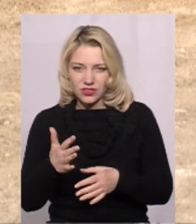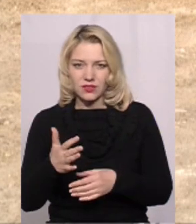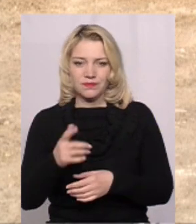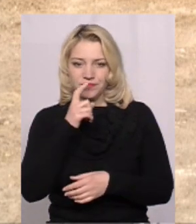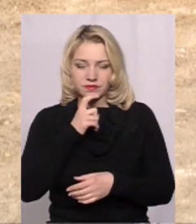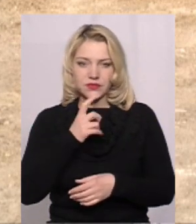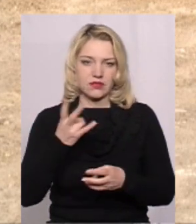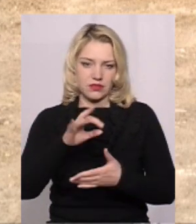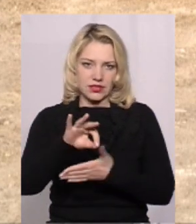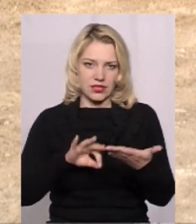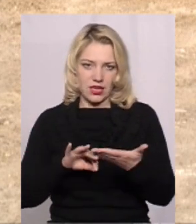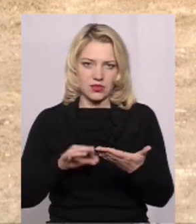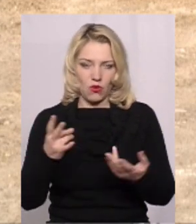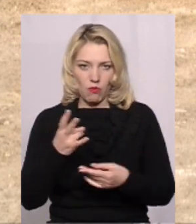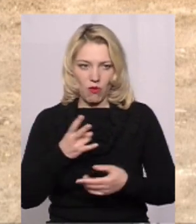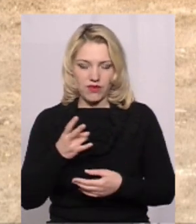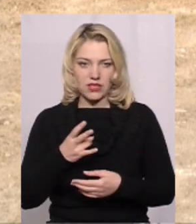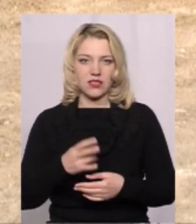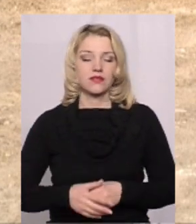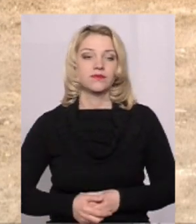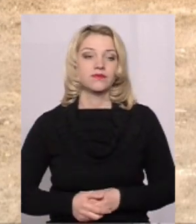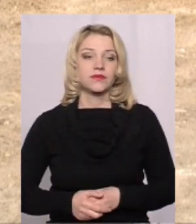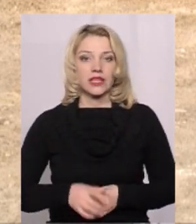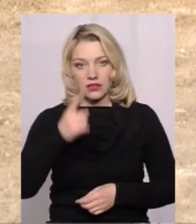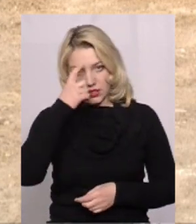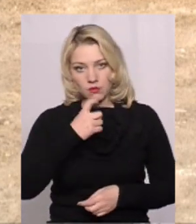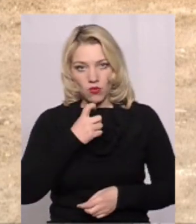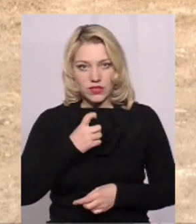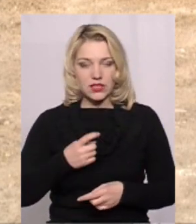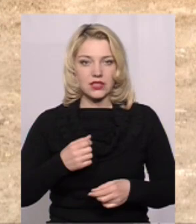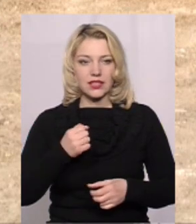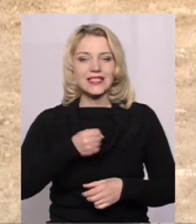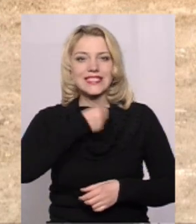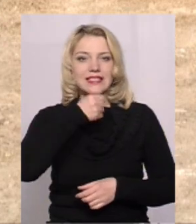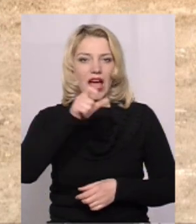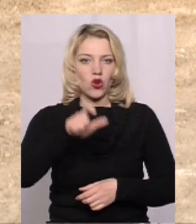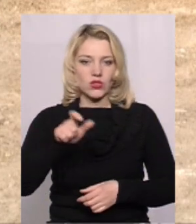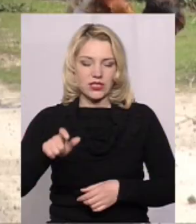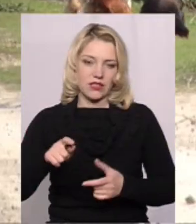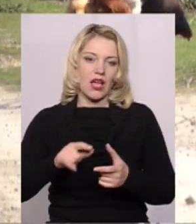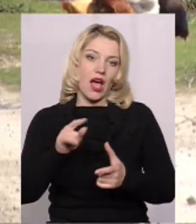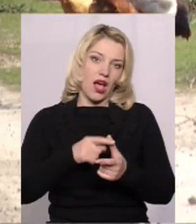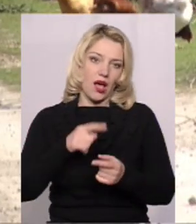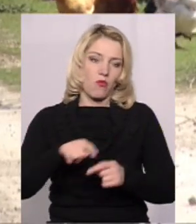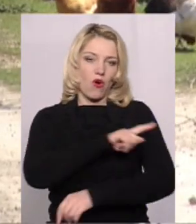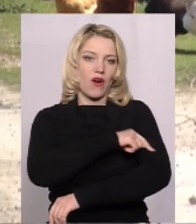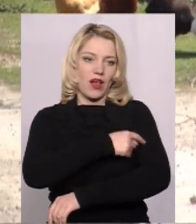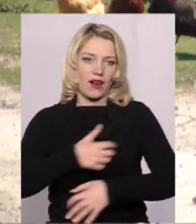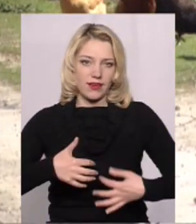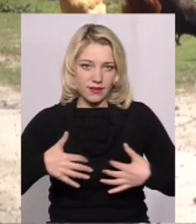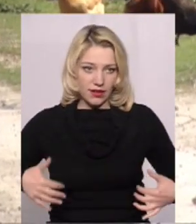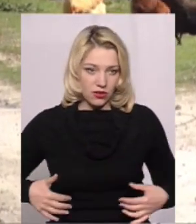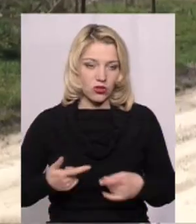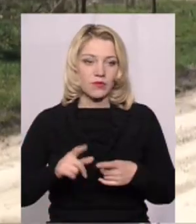сповістити старостат або ветеринарному лікару У господарстві Детяна